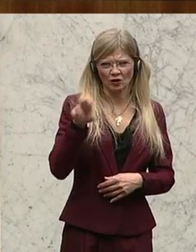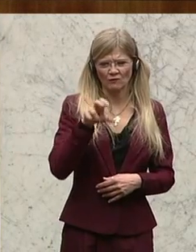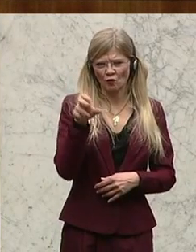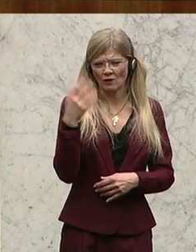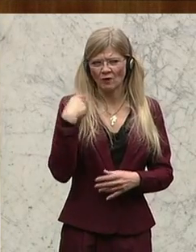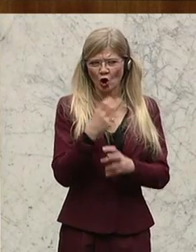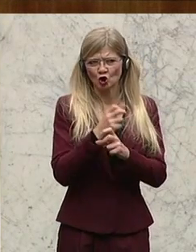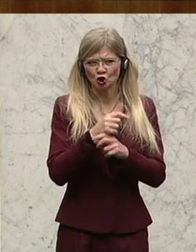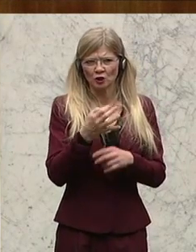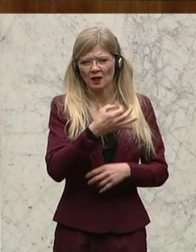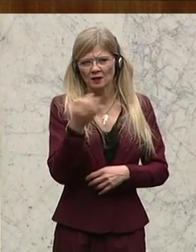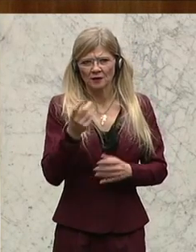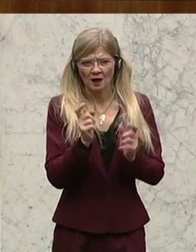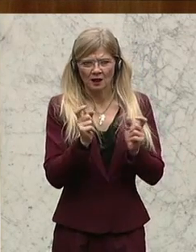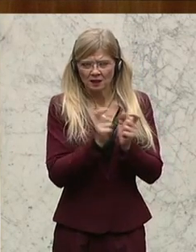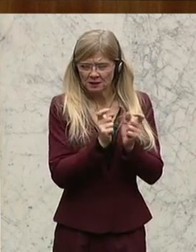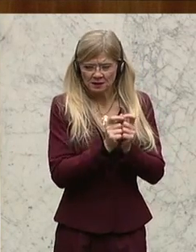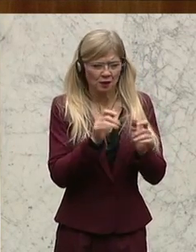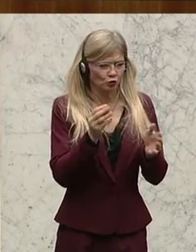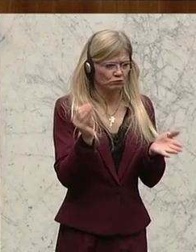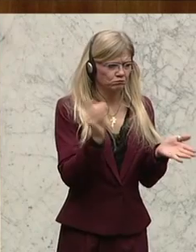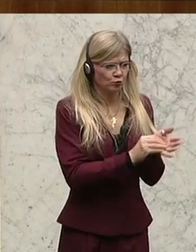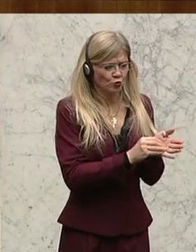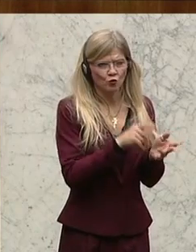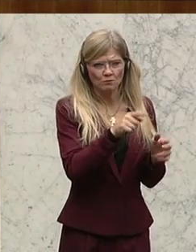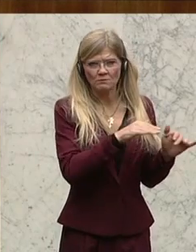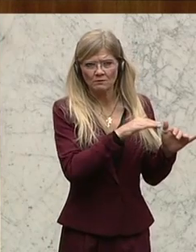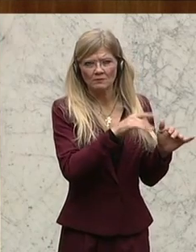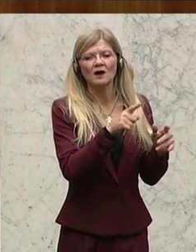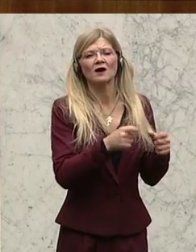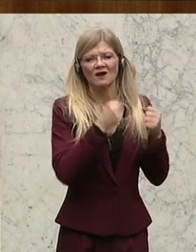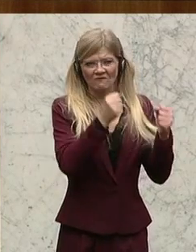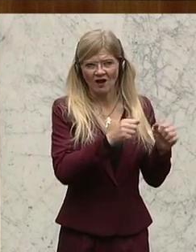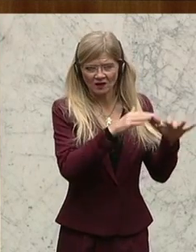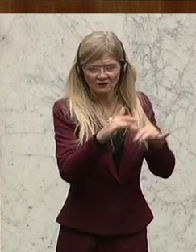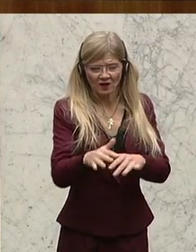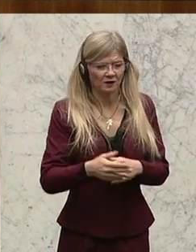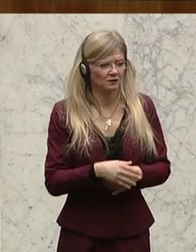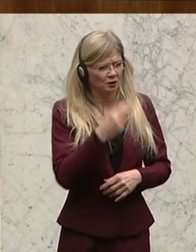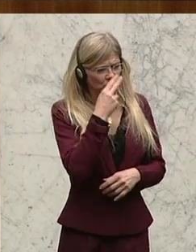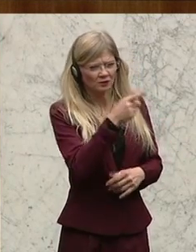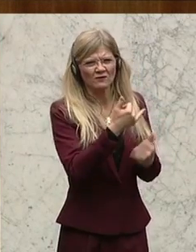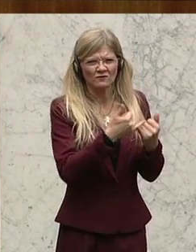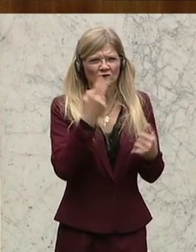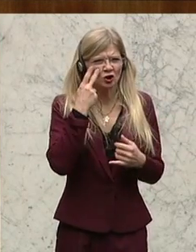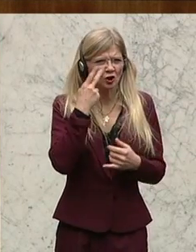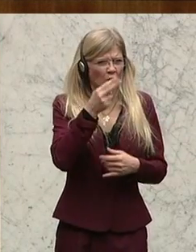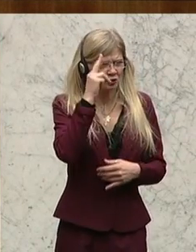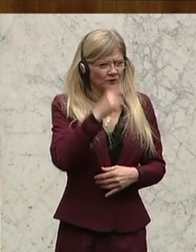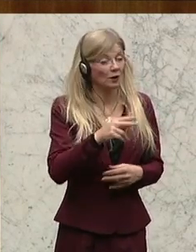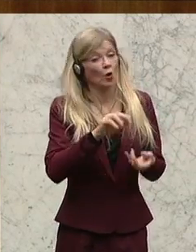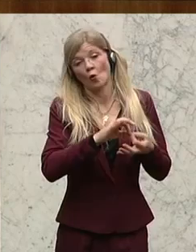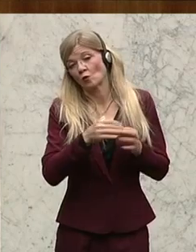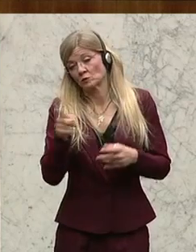-Tageszeitung. Meine Damen und Herren, wenn wir schauen, wie hier Wien bereits aufgeteilt ist, und Wien ist ja kein Einzelfall, schauen Sie nach Graz, wie es dort